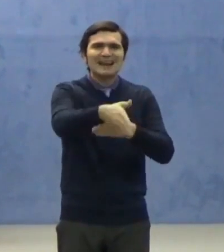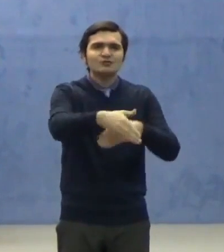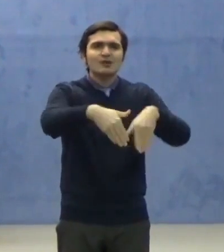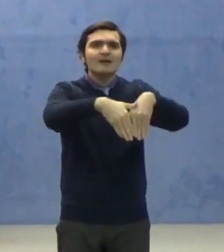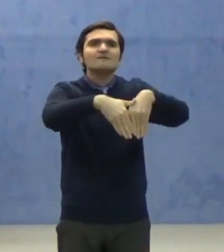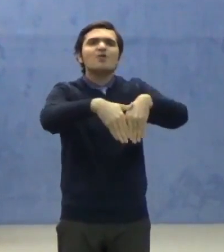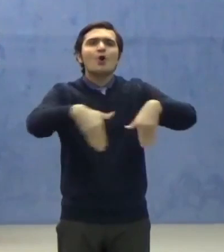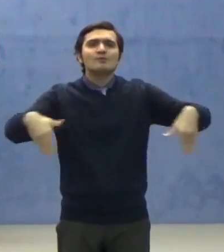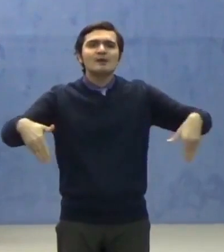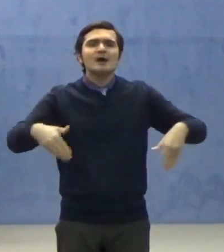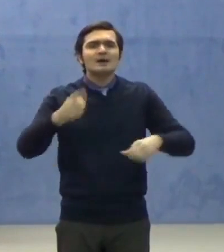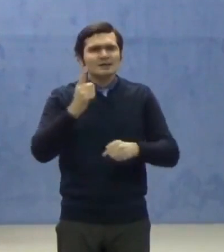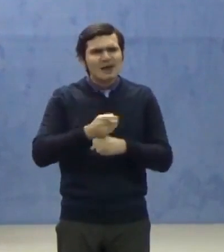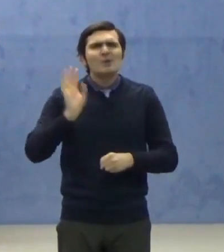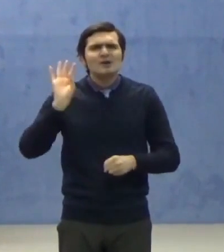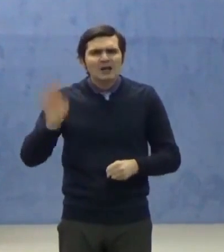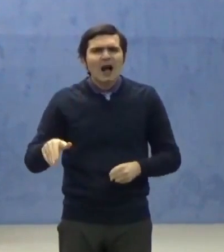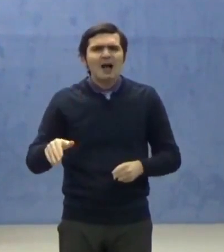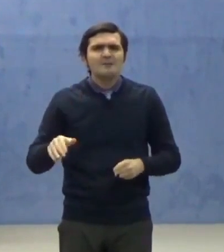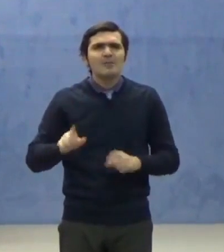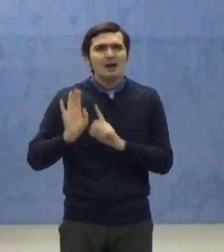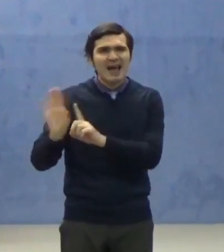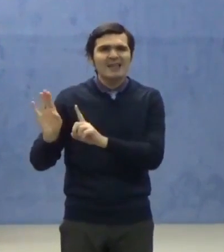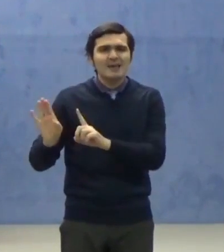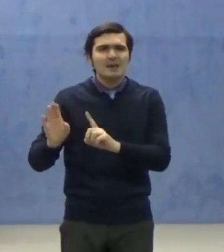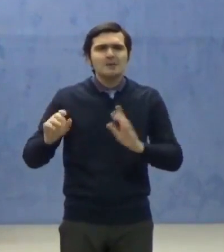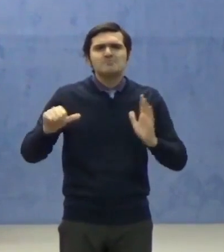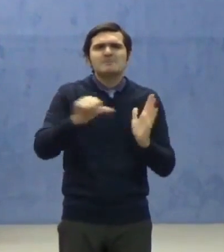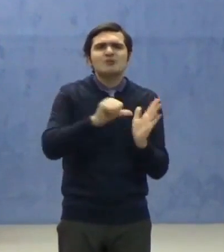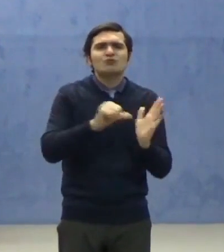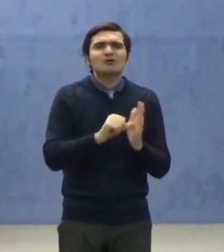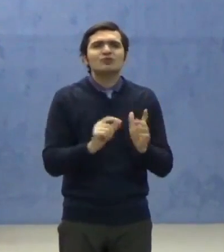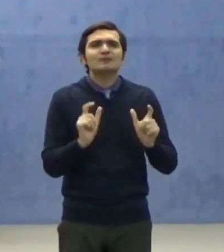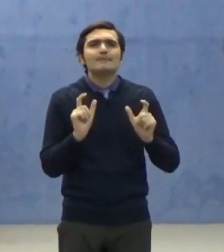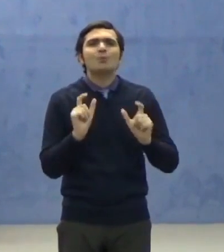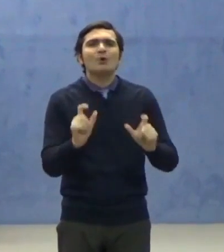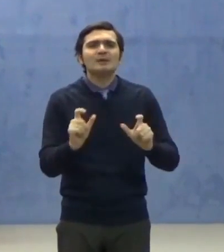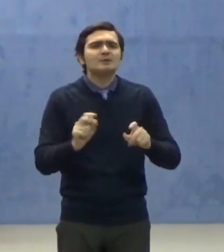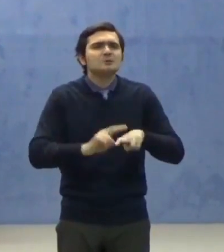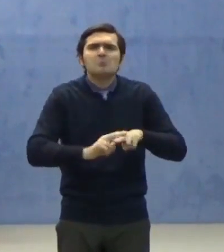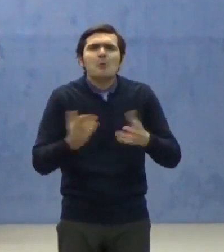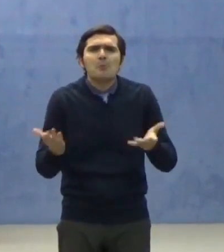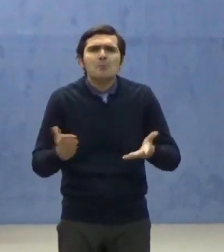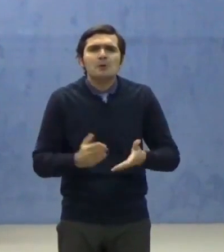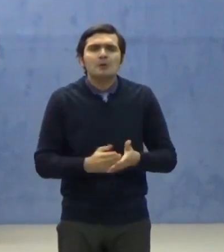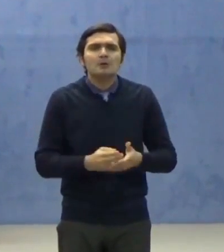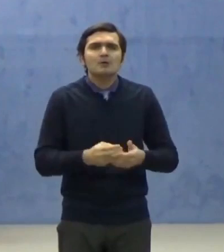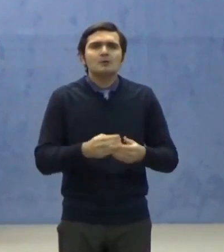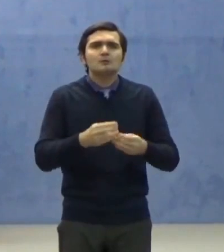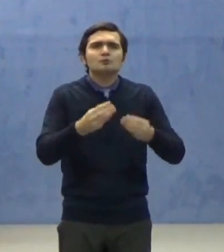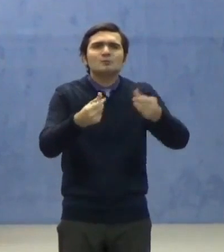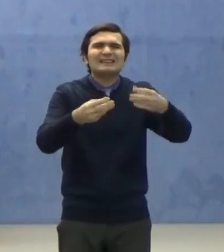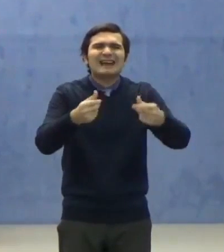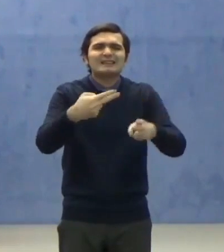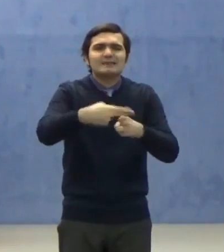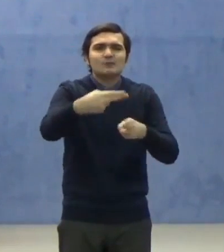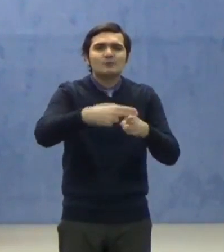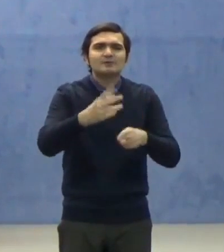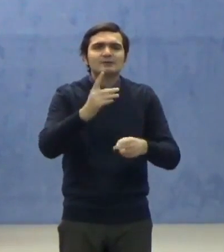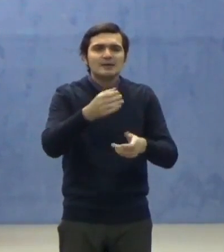asupra lor și să poarte mijloace individuale de protecție, precum dezinfectant,